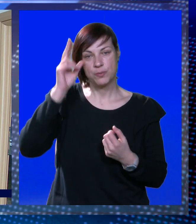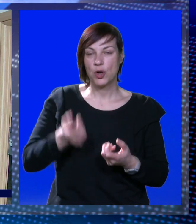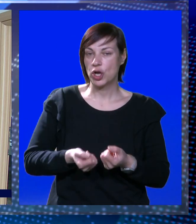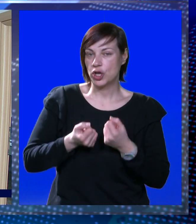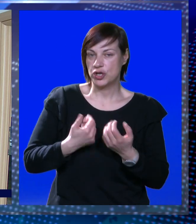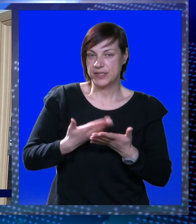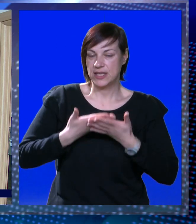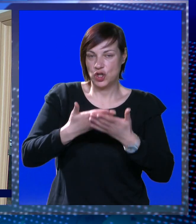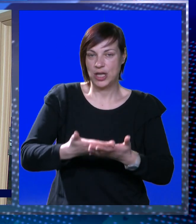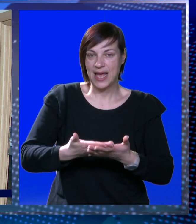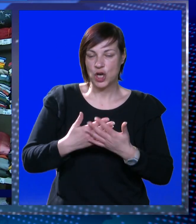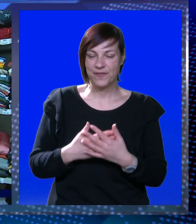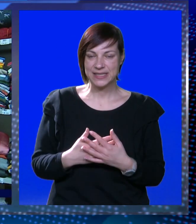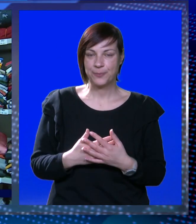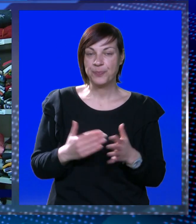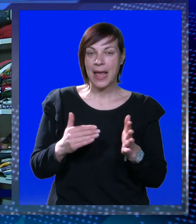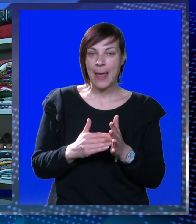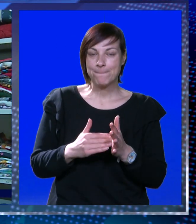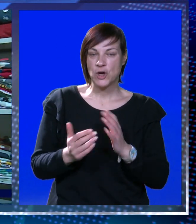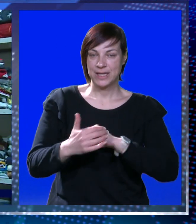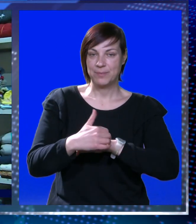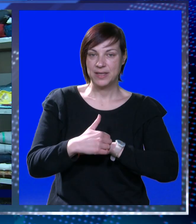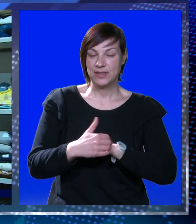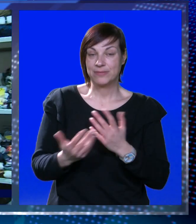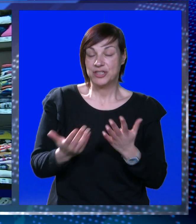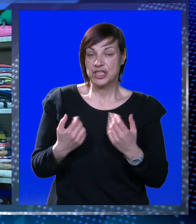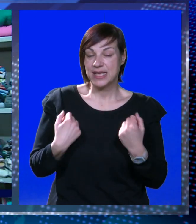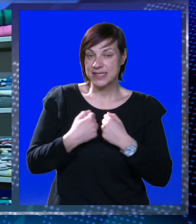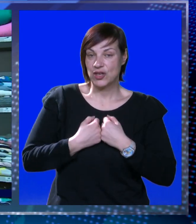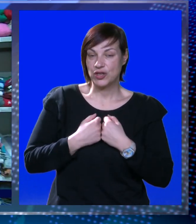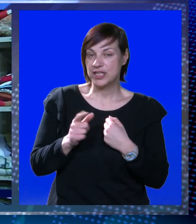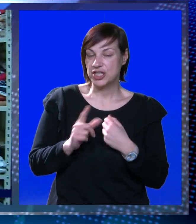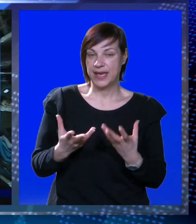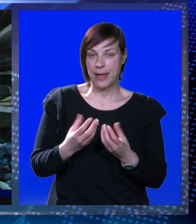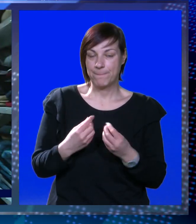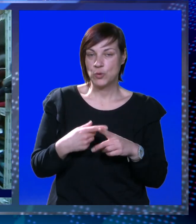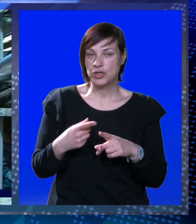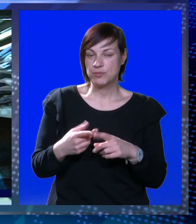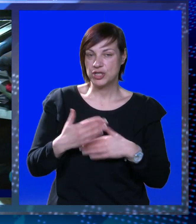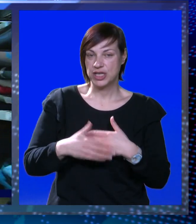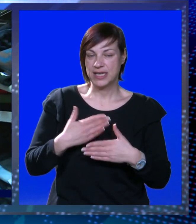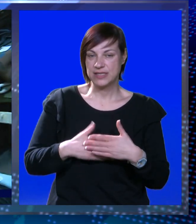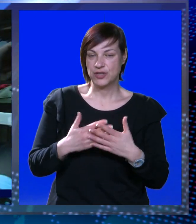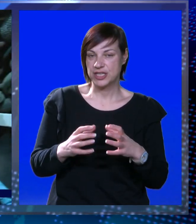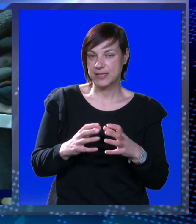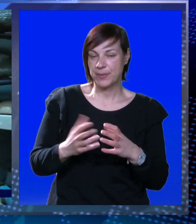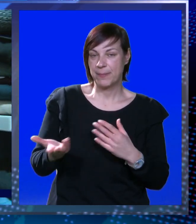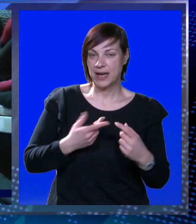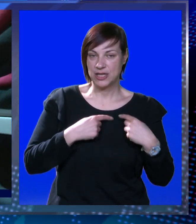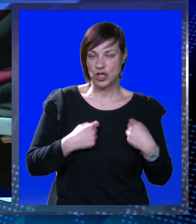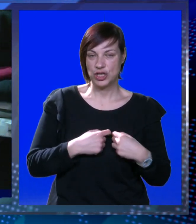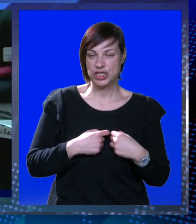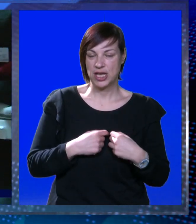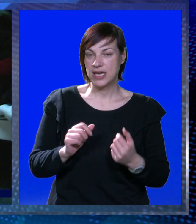još moglo nositi, to i darovati. Potrebi tih u Dubrovniku, bar što se odjeće tiče, nije puno, zbog čega su i ograničili za primanje